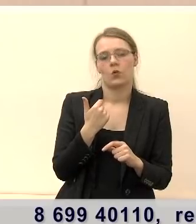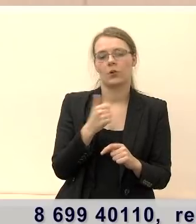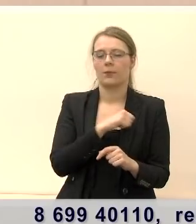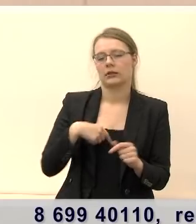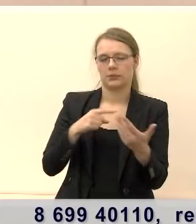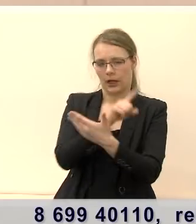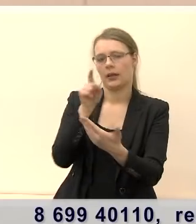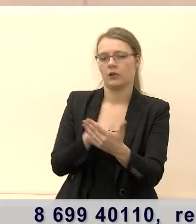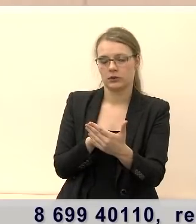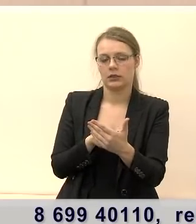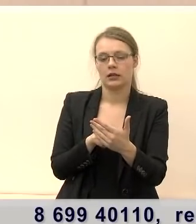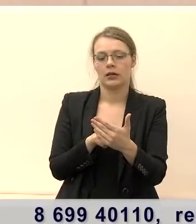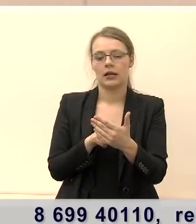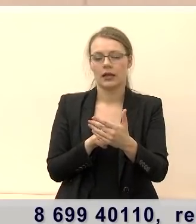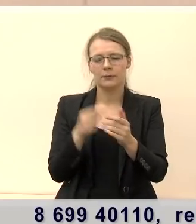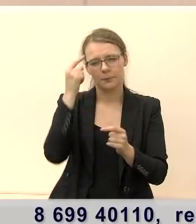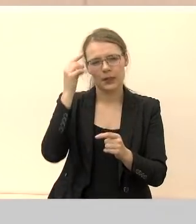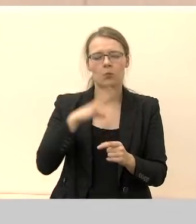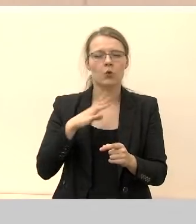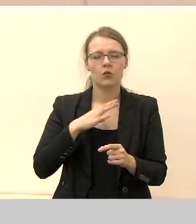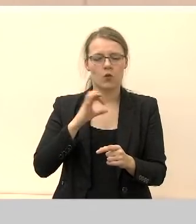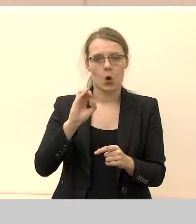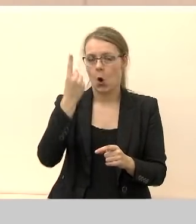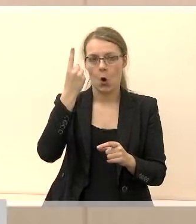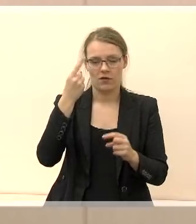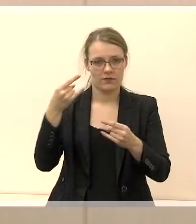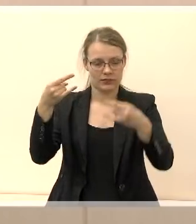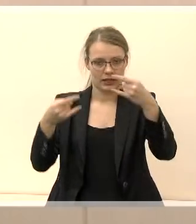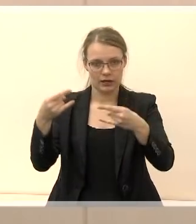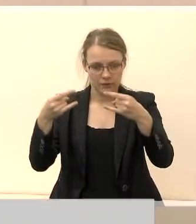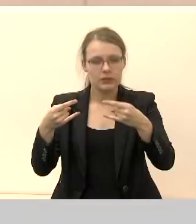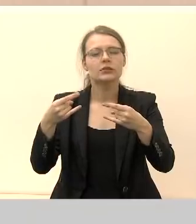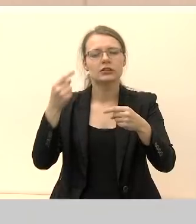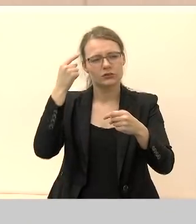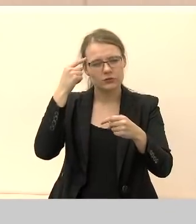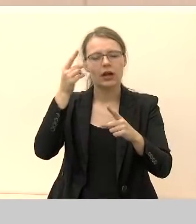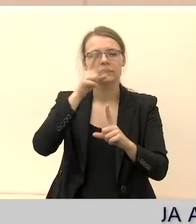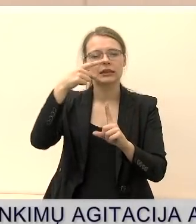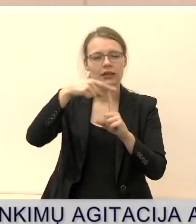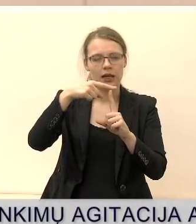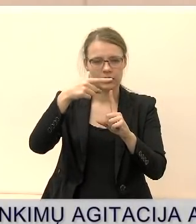ir priminti pirmąją laidą, kurioje dalyvavome Mariampolis kandidatai į tarybą,